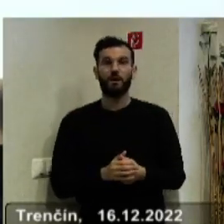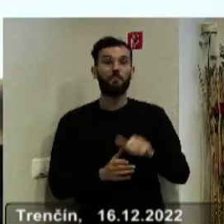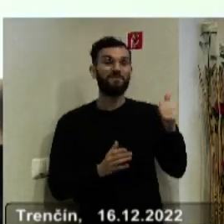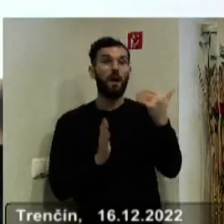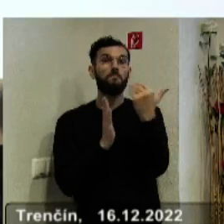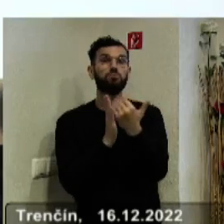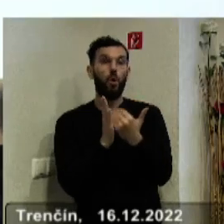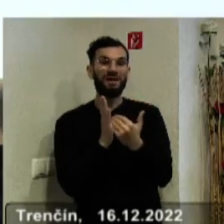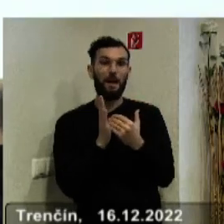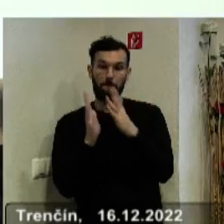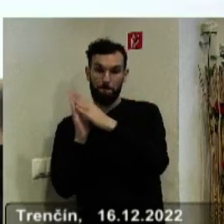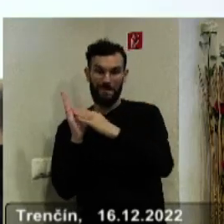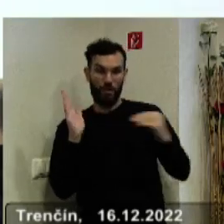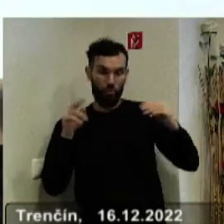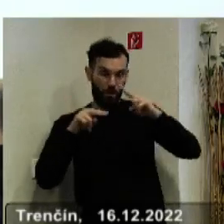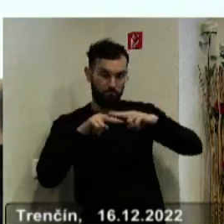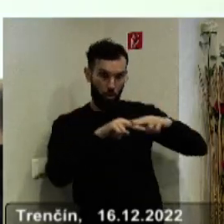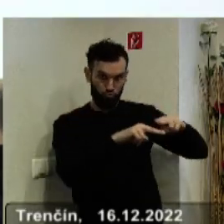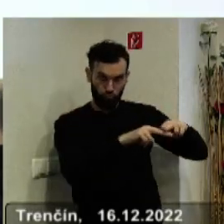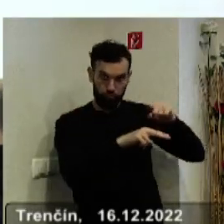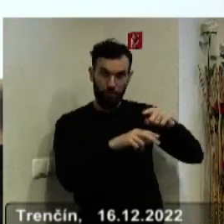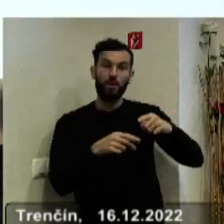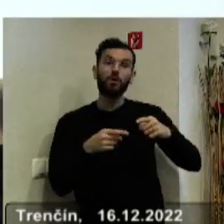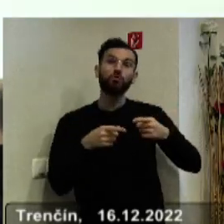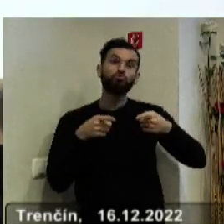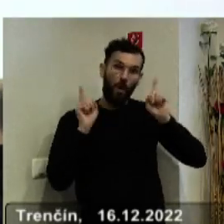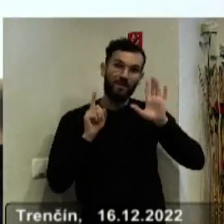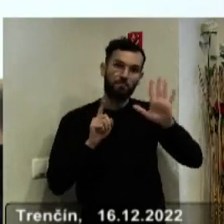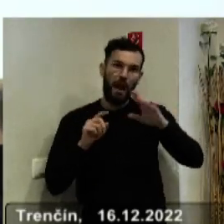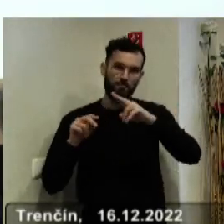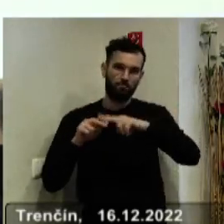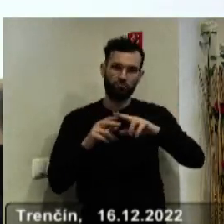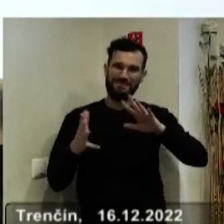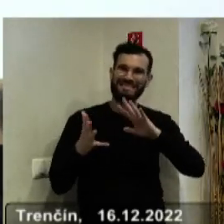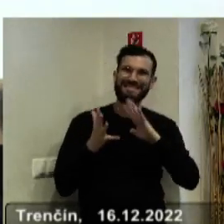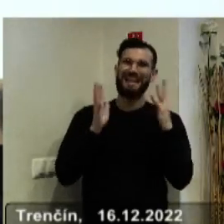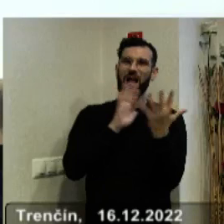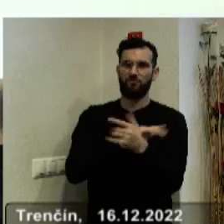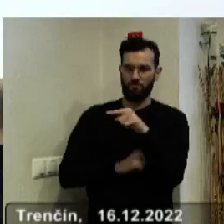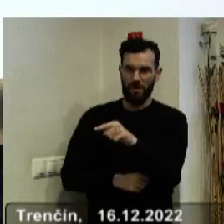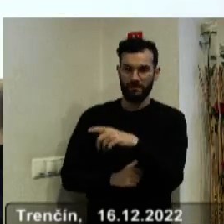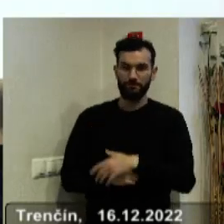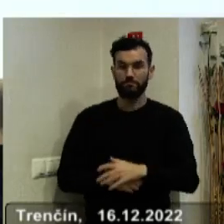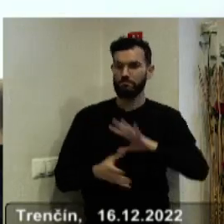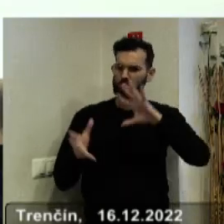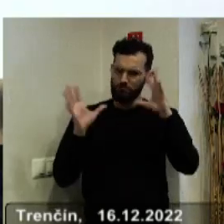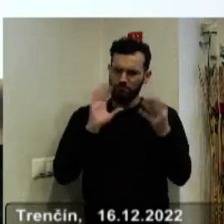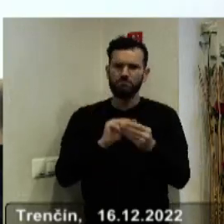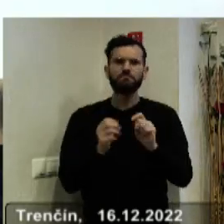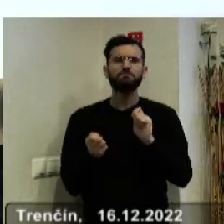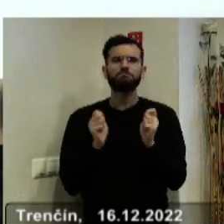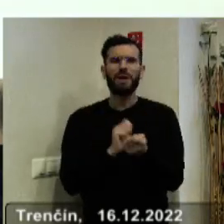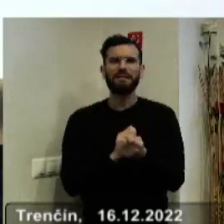programového manuálu k programu Slovensko, ktorý obsahuje aj plán spravodlivé transformácie. Všetky zmeny boli